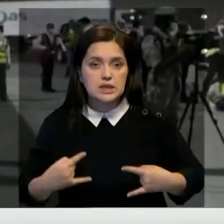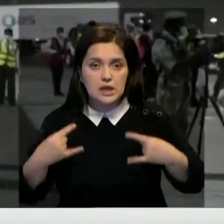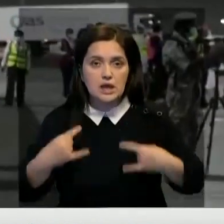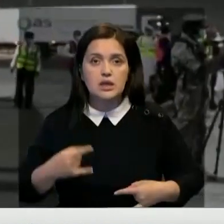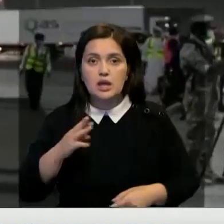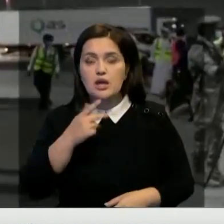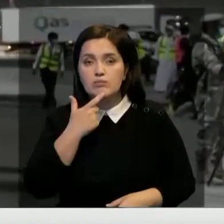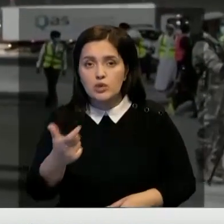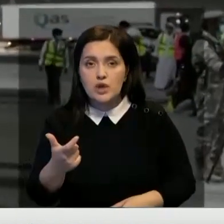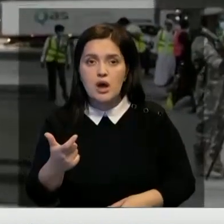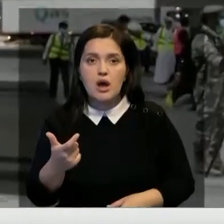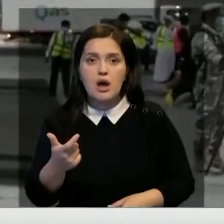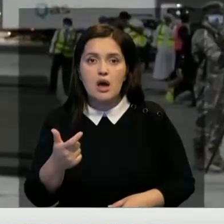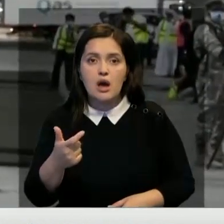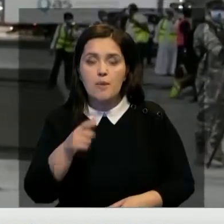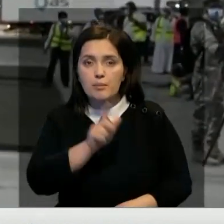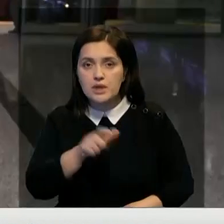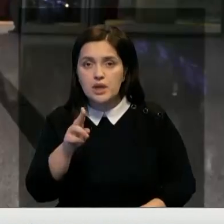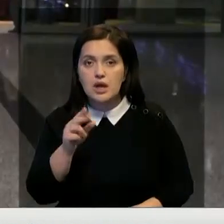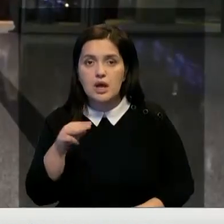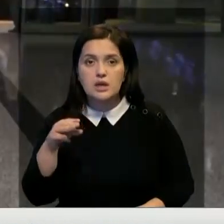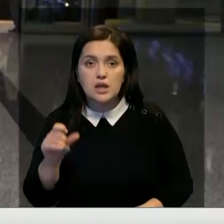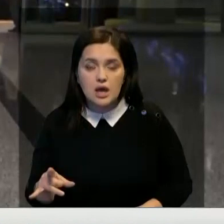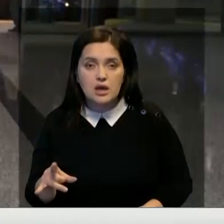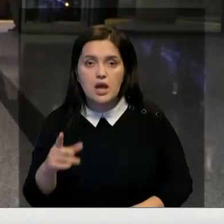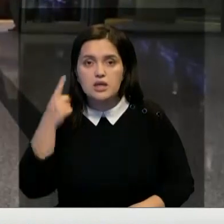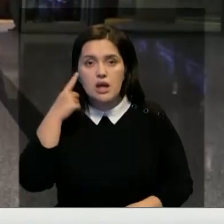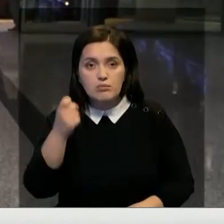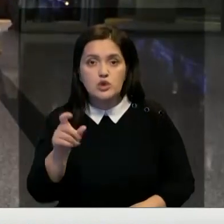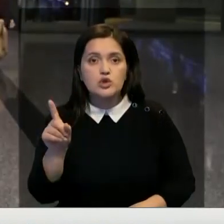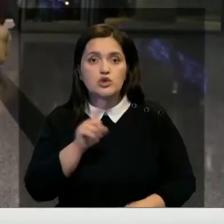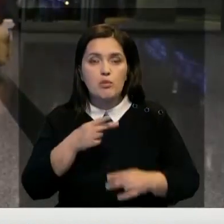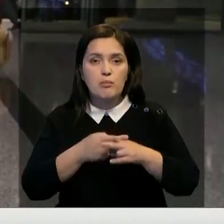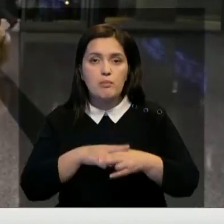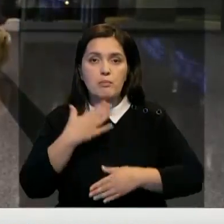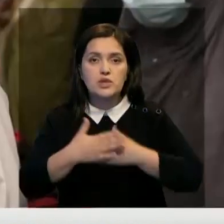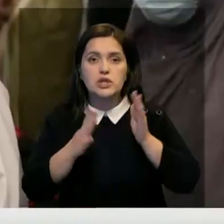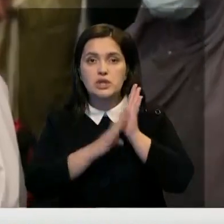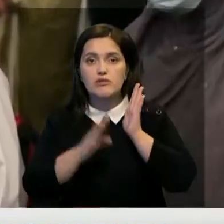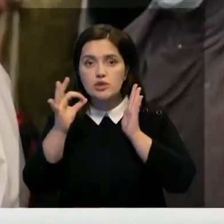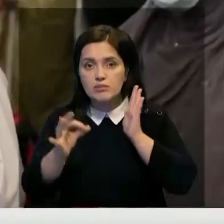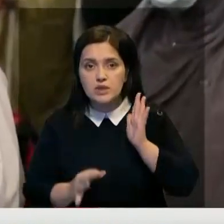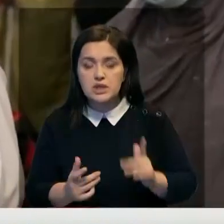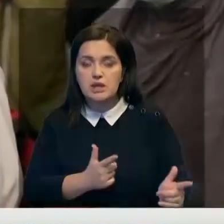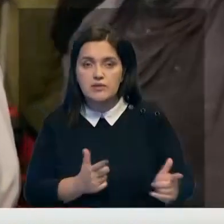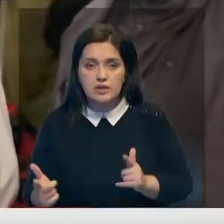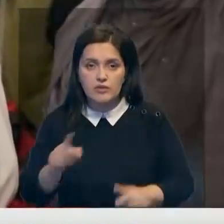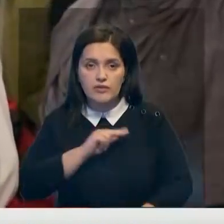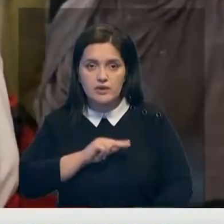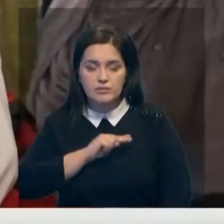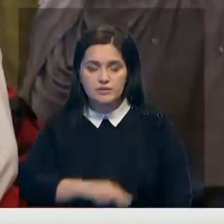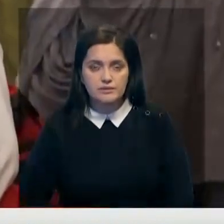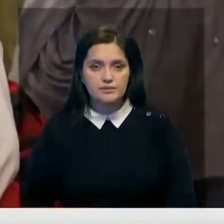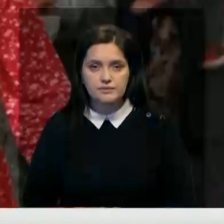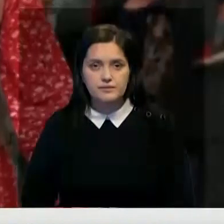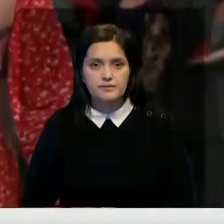и сканеры для досмотра багажа и пассажиров. Катарская сторона сообщает, что воздушная гавань почти на 90% готова